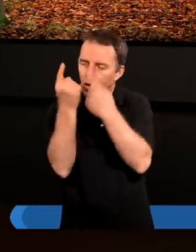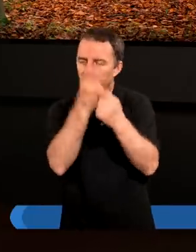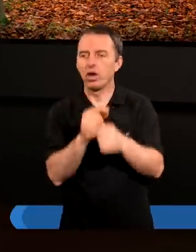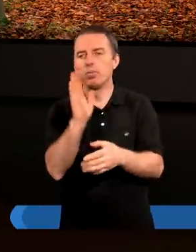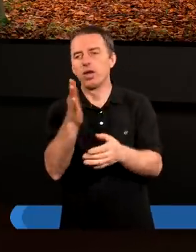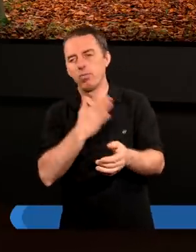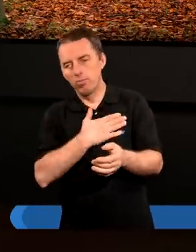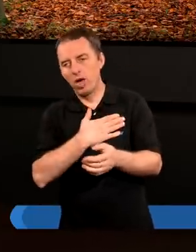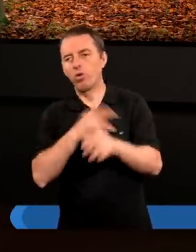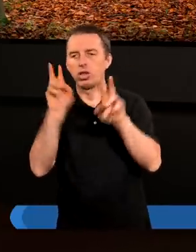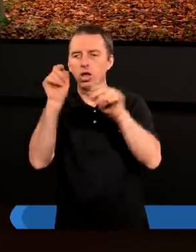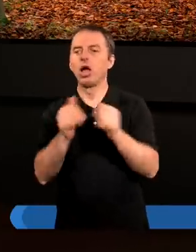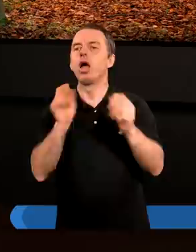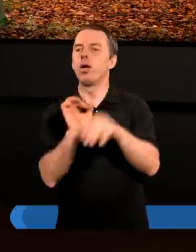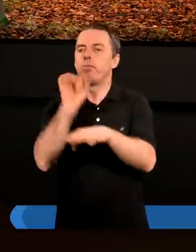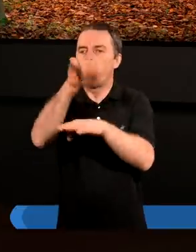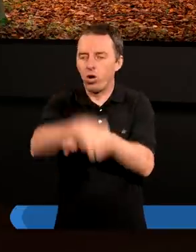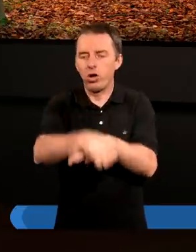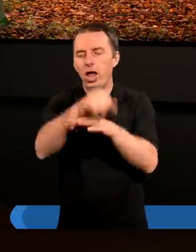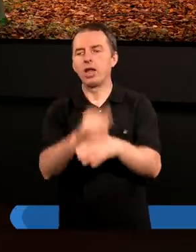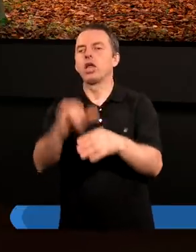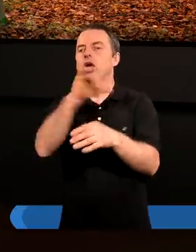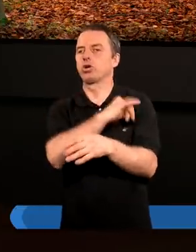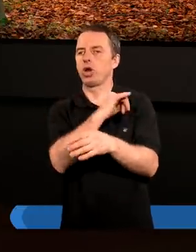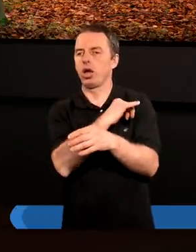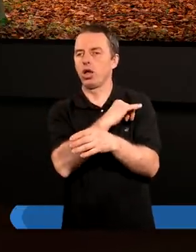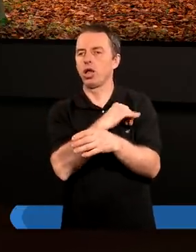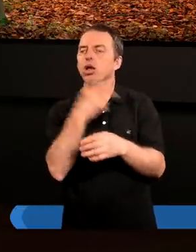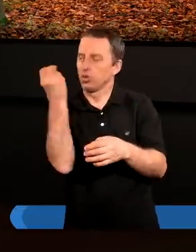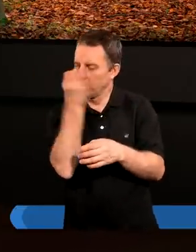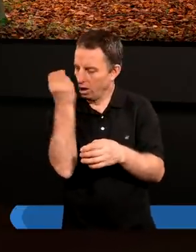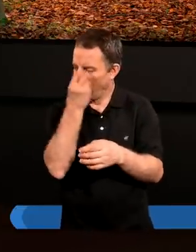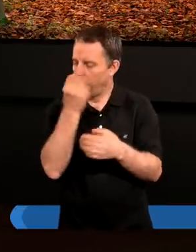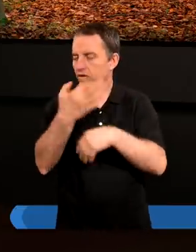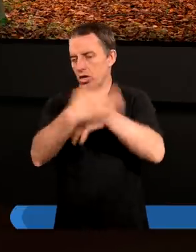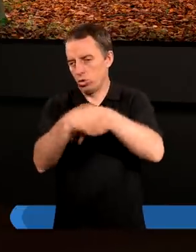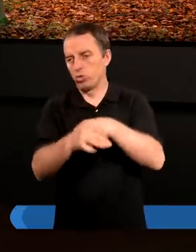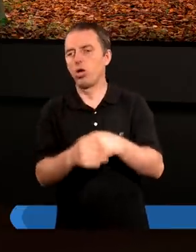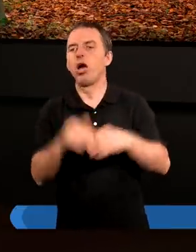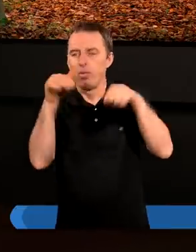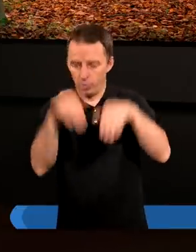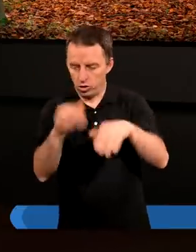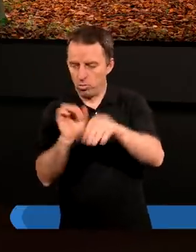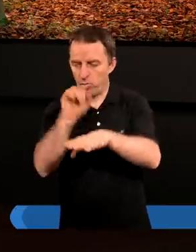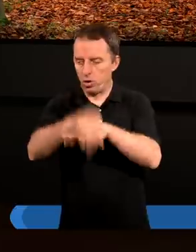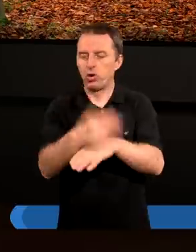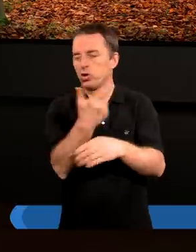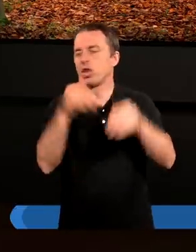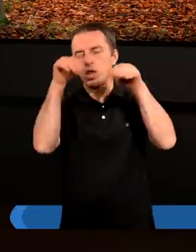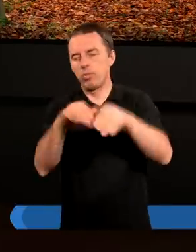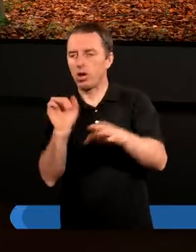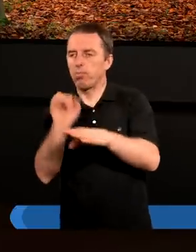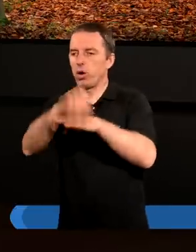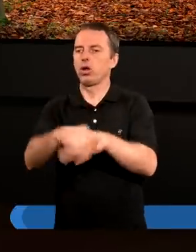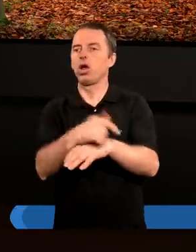Ono będzie miało tytuł Pokonanie Grzechu. Fascynujące studium. Możemy go pokonać, czy go nie możemy